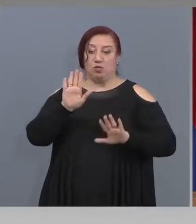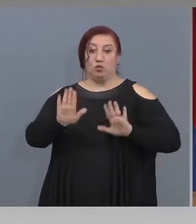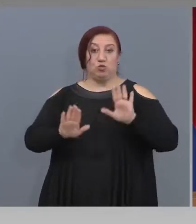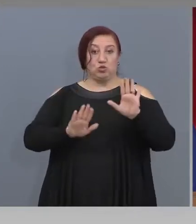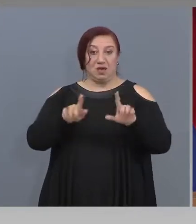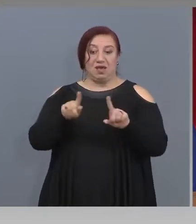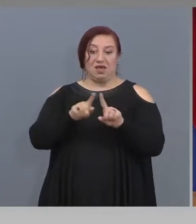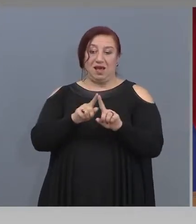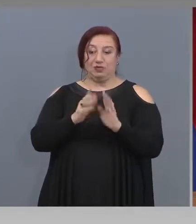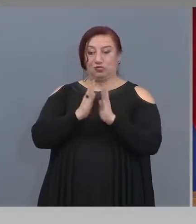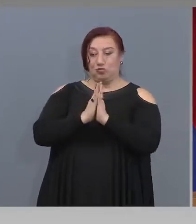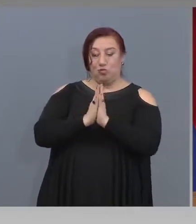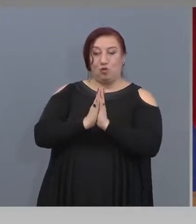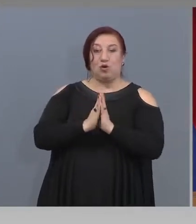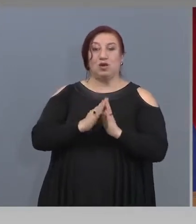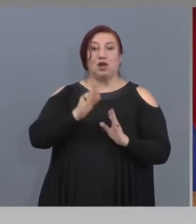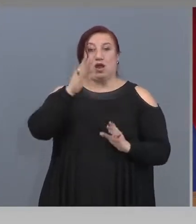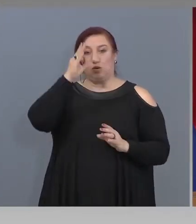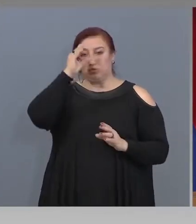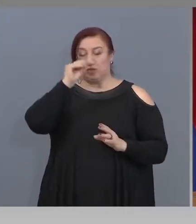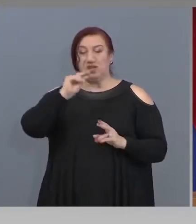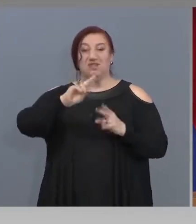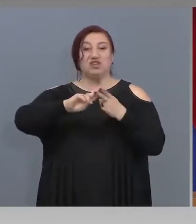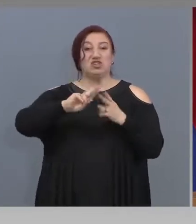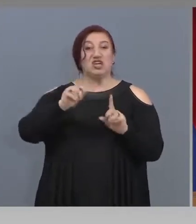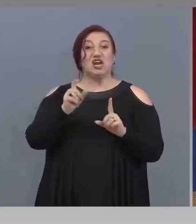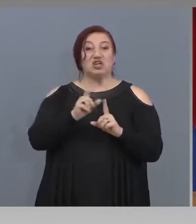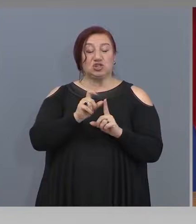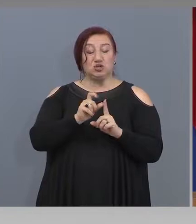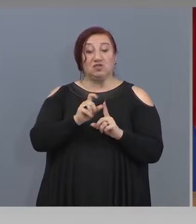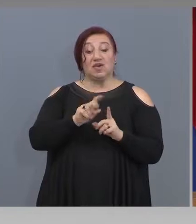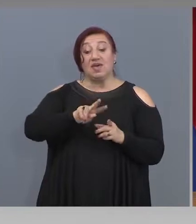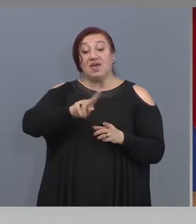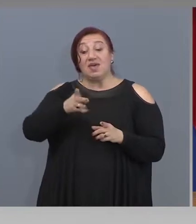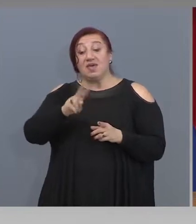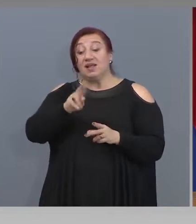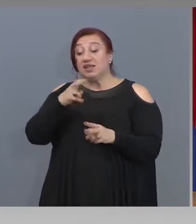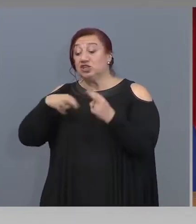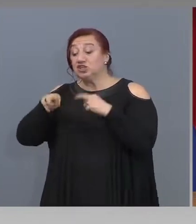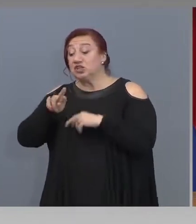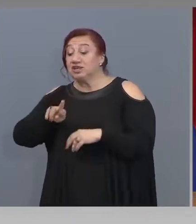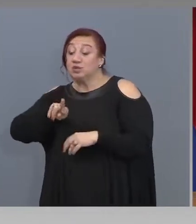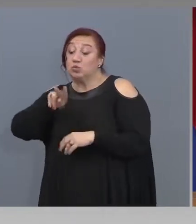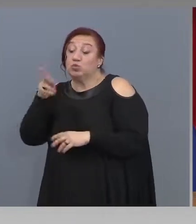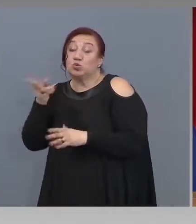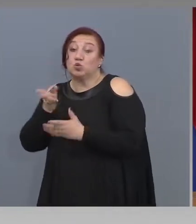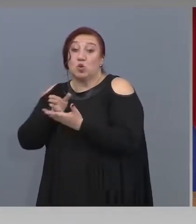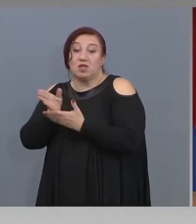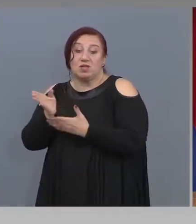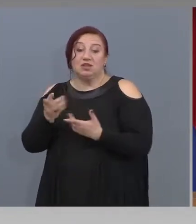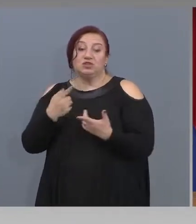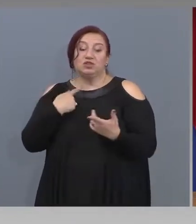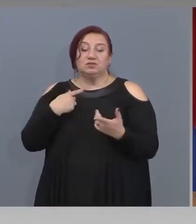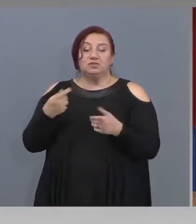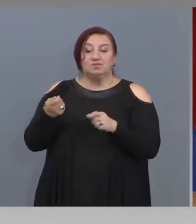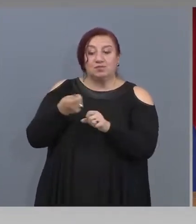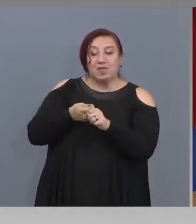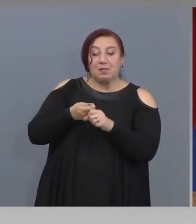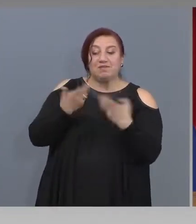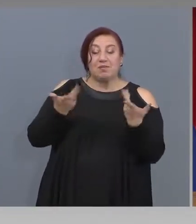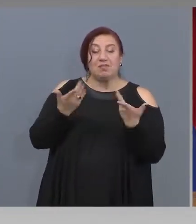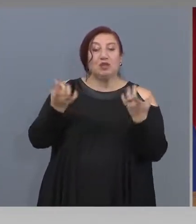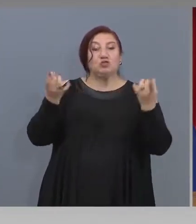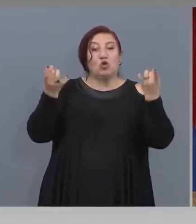Вежди Рашидов или ще се търси нещо по-адекватно, как да го нарека, съвременно за нея?